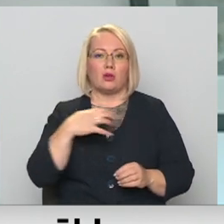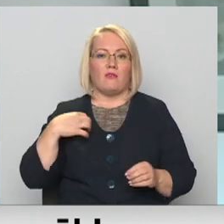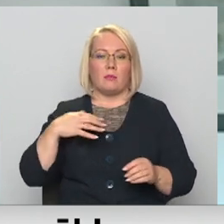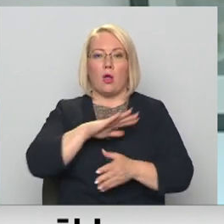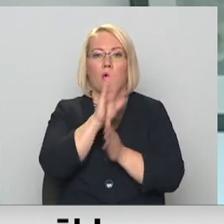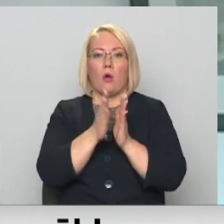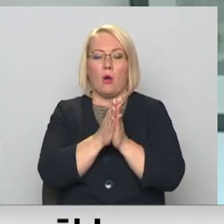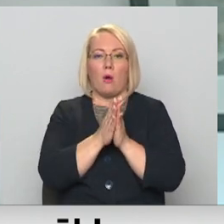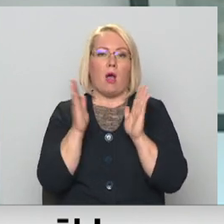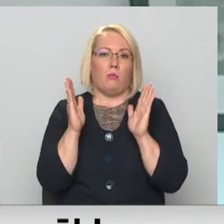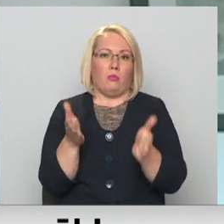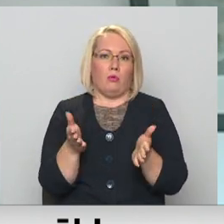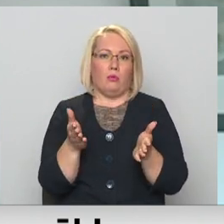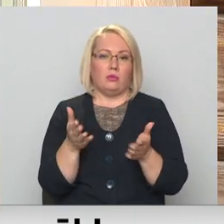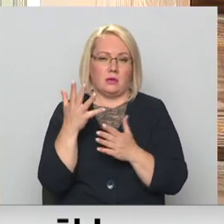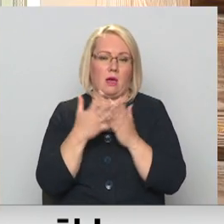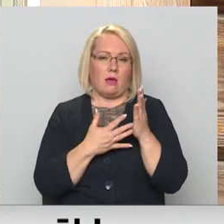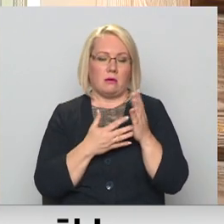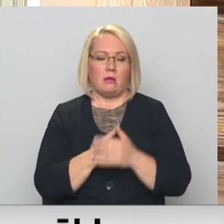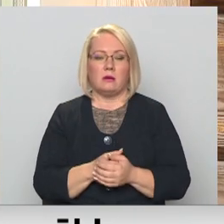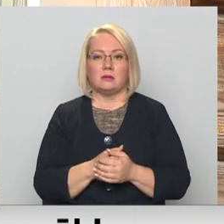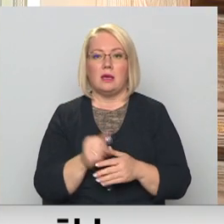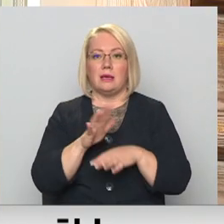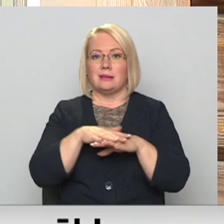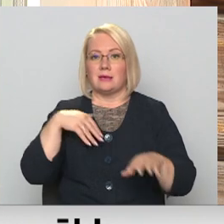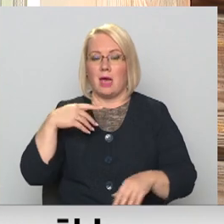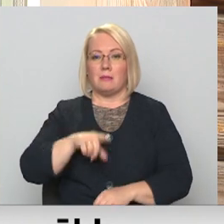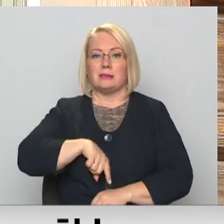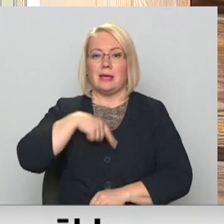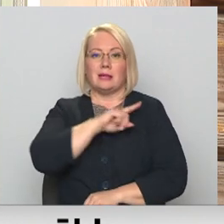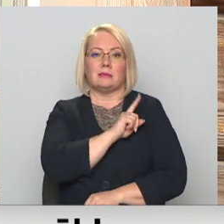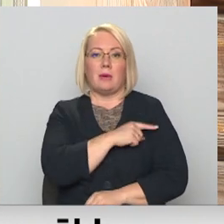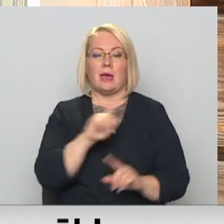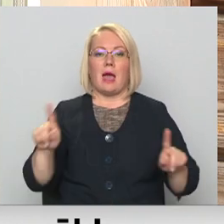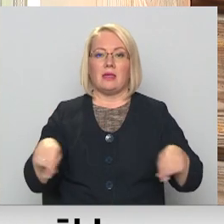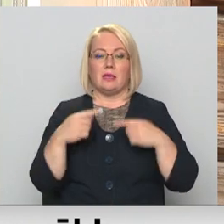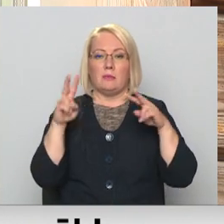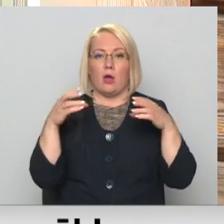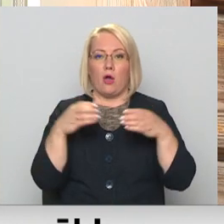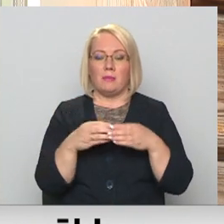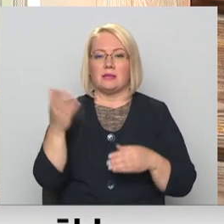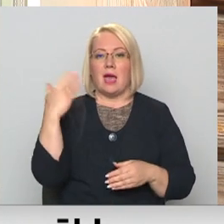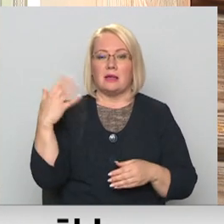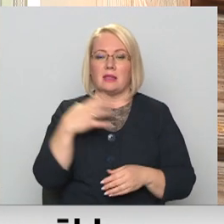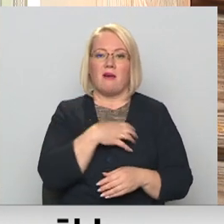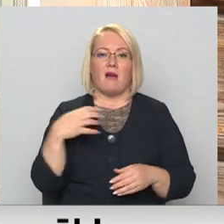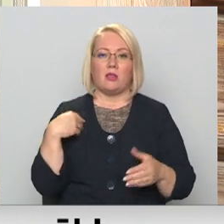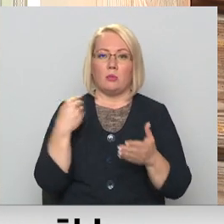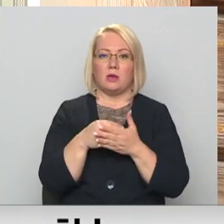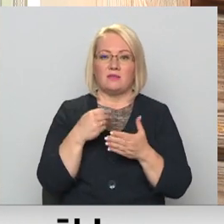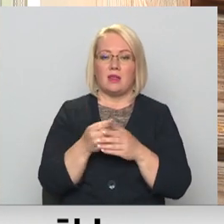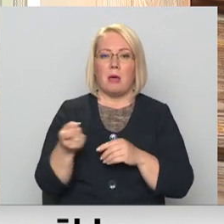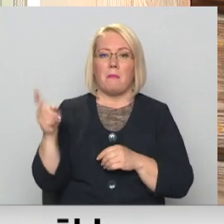būs jārēķina. Saimas ilgspējīgās attīstības komisija aicina valdību izvērtēties pie palielināt